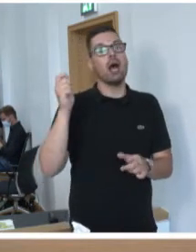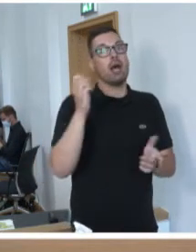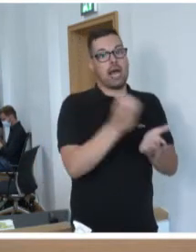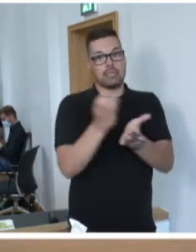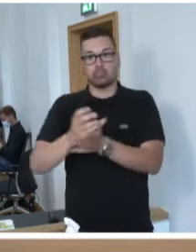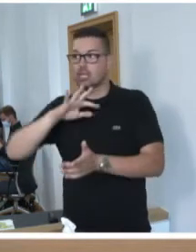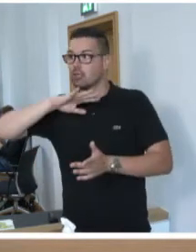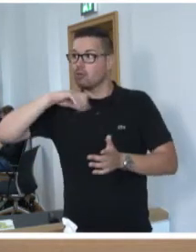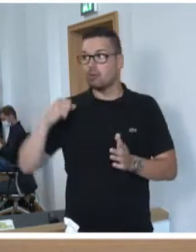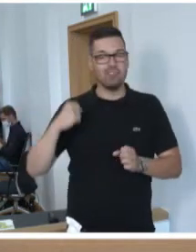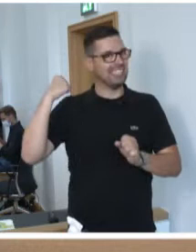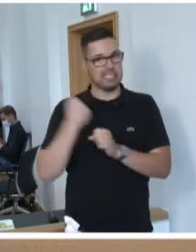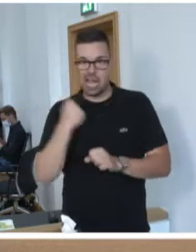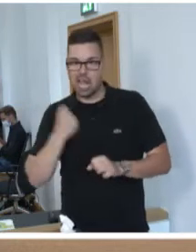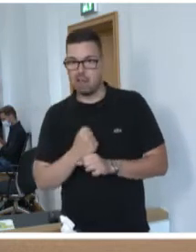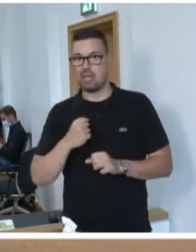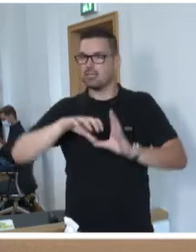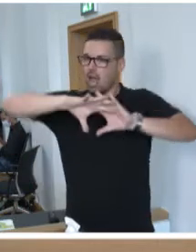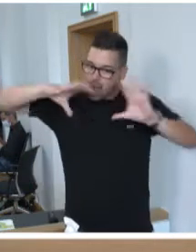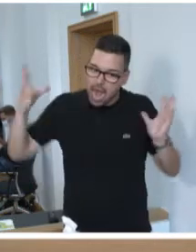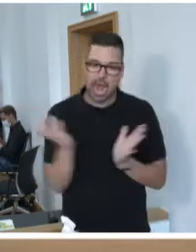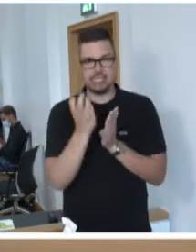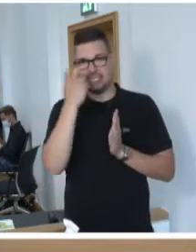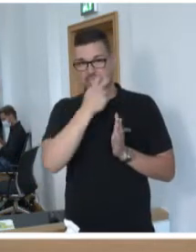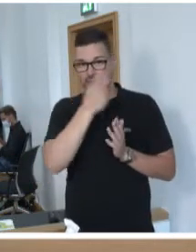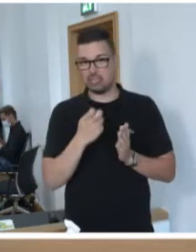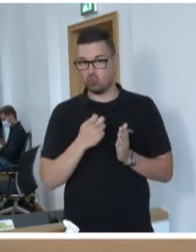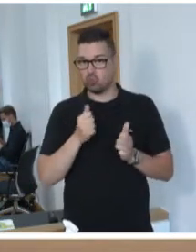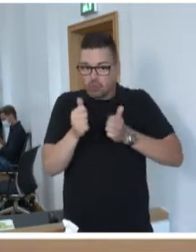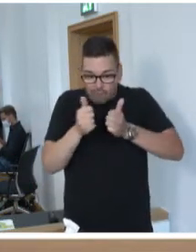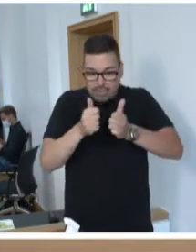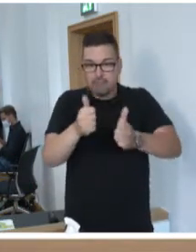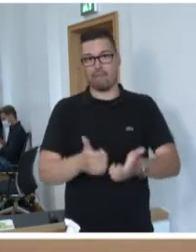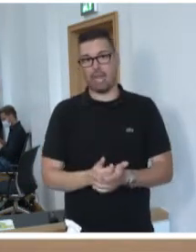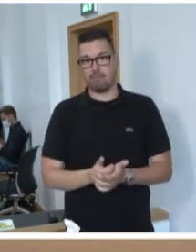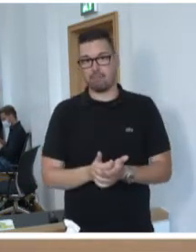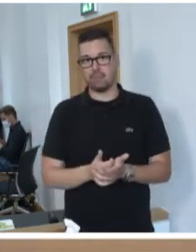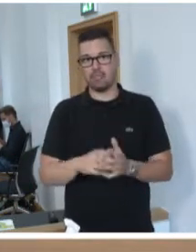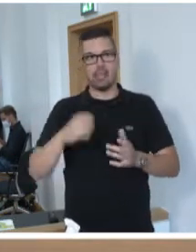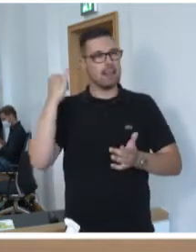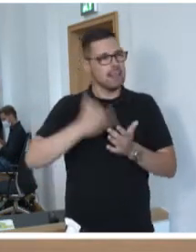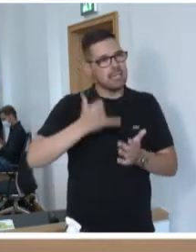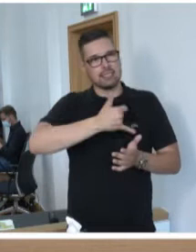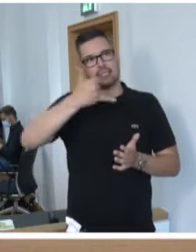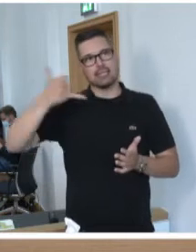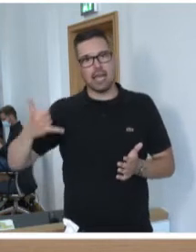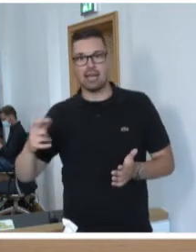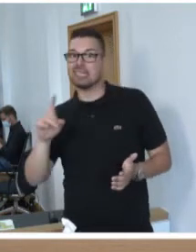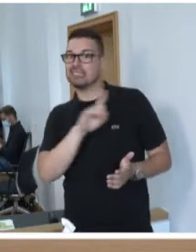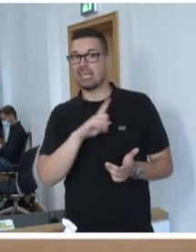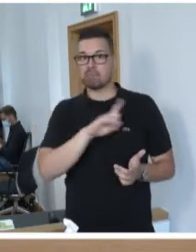Jahren alles getan, um den Standort wettbewerbsfähig zu halten. Sie haben in den letzten Jahren selbst